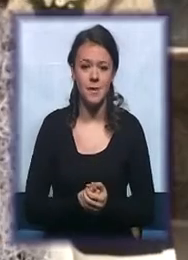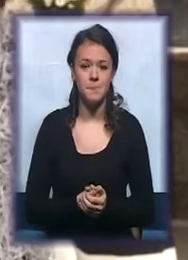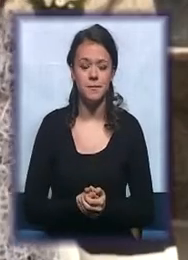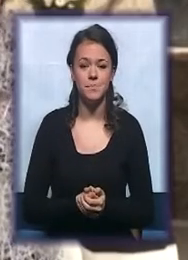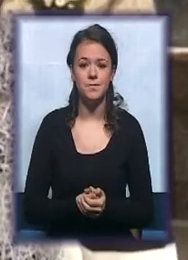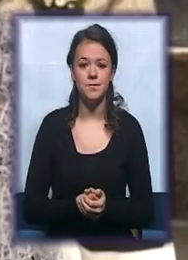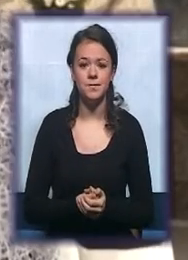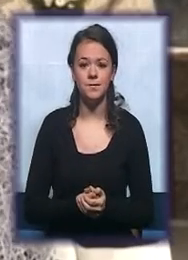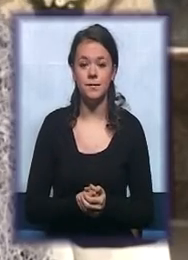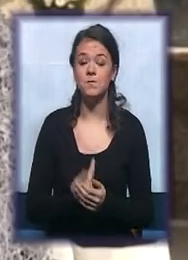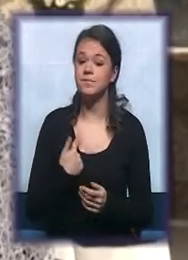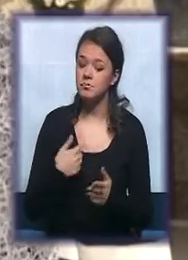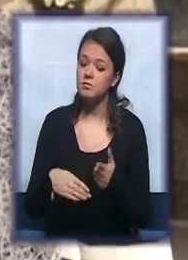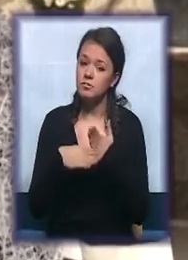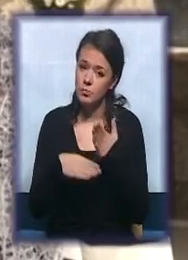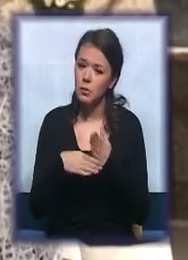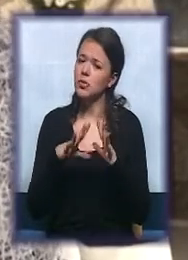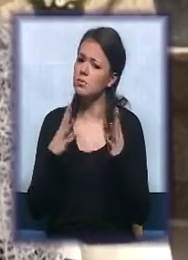i pomognem sve to.